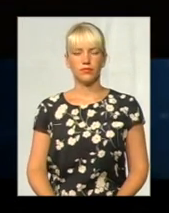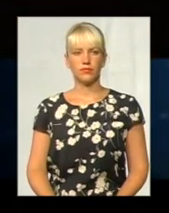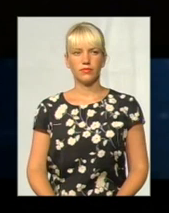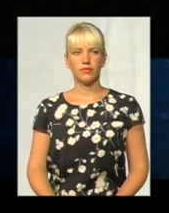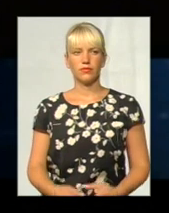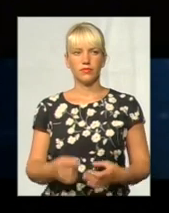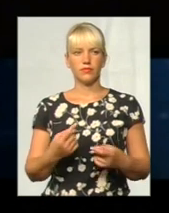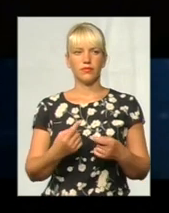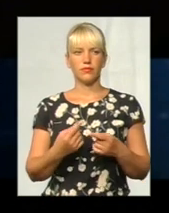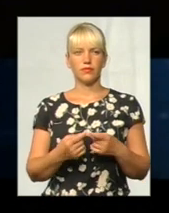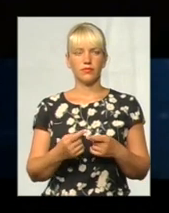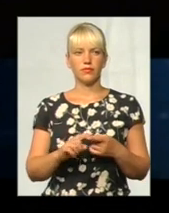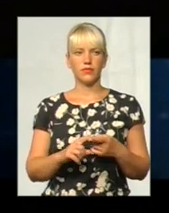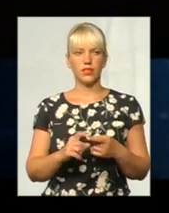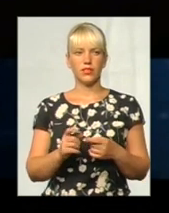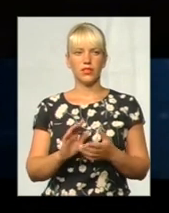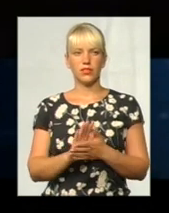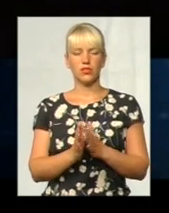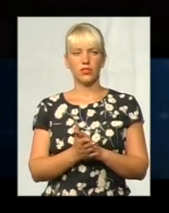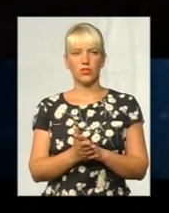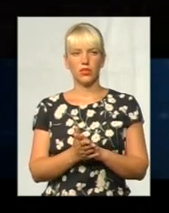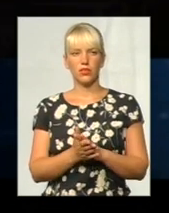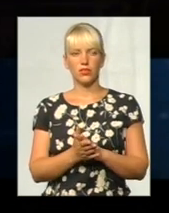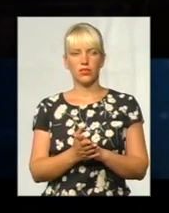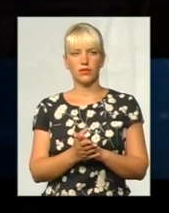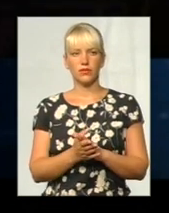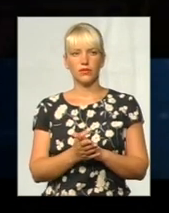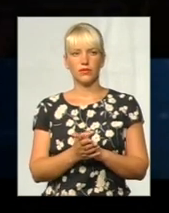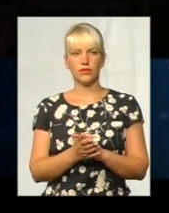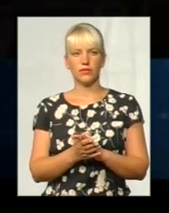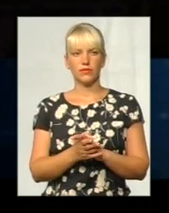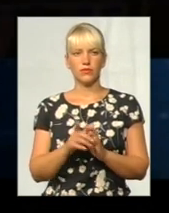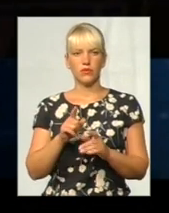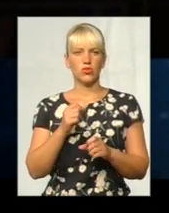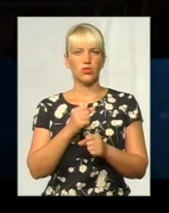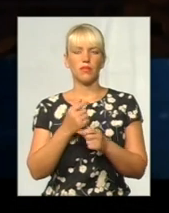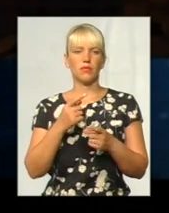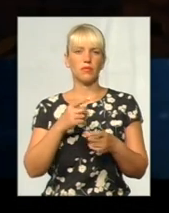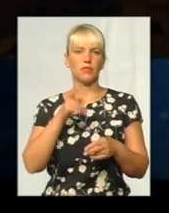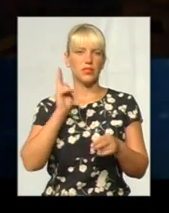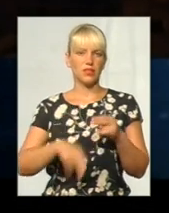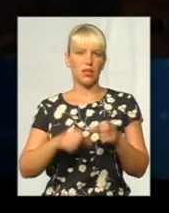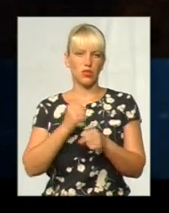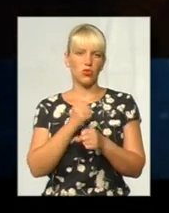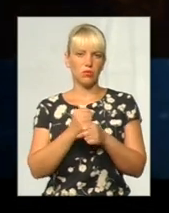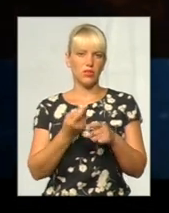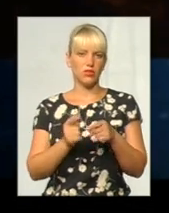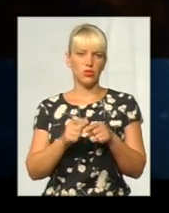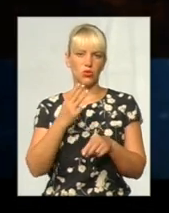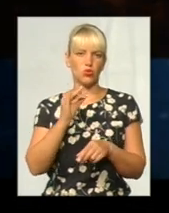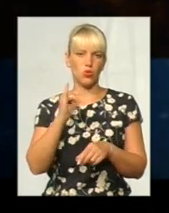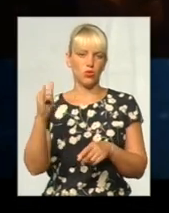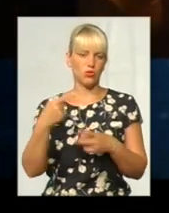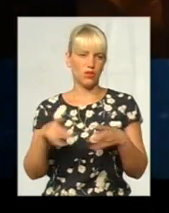Ви навколо цієї ситуації знову, як завжди, робите передачі, шоу і так далі. Це не потрібно зараз нікому, це от